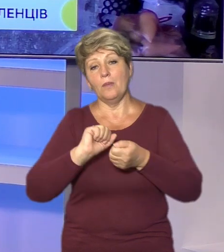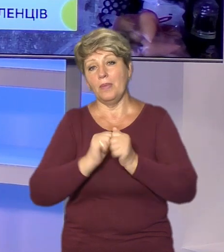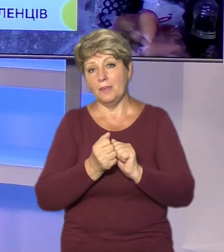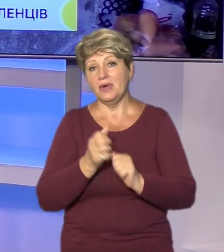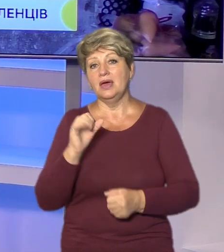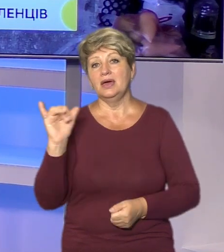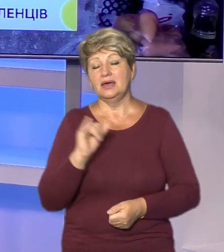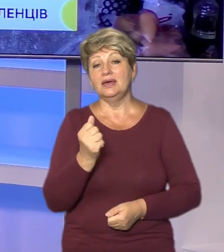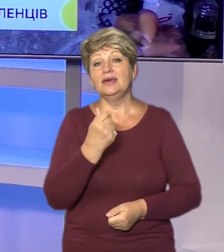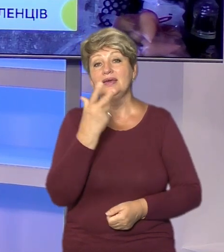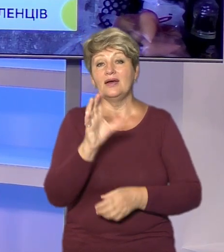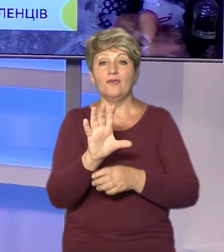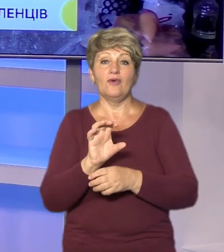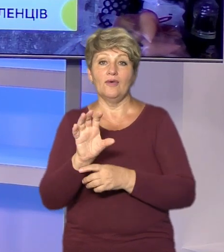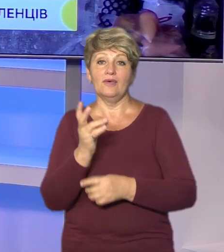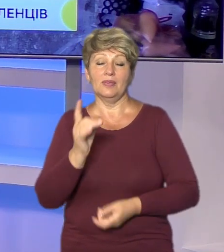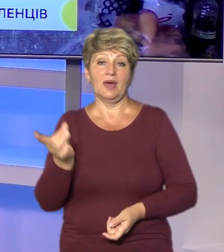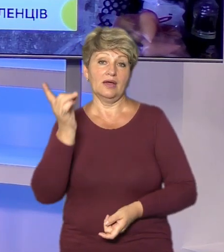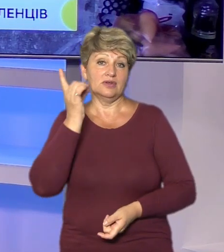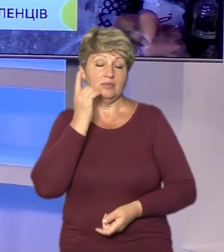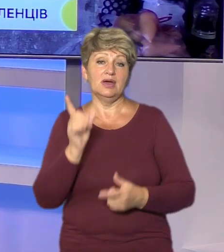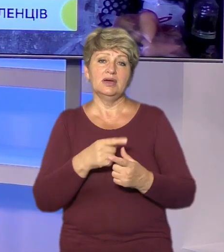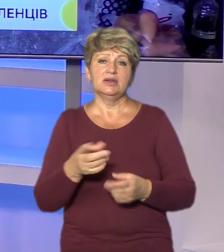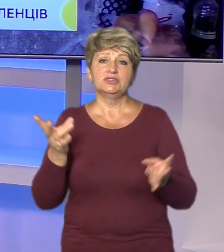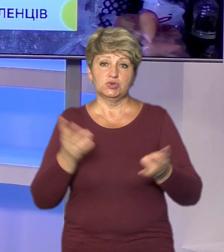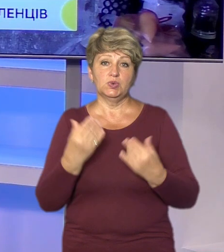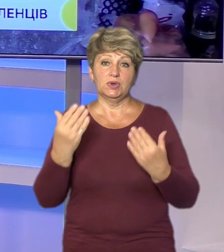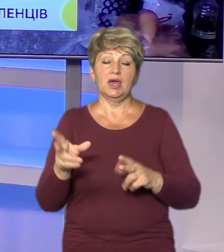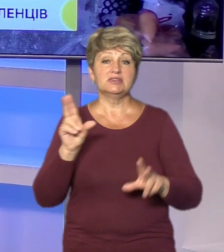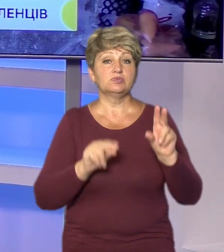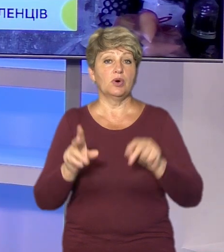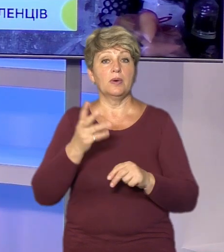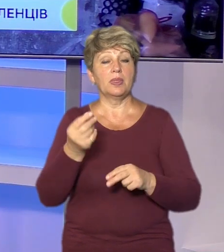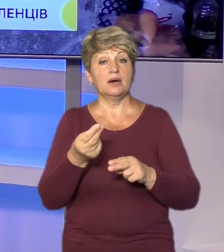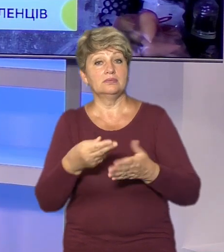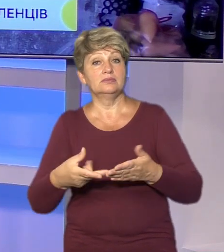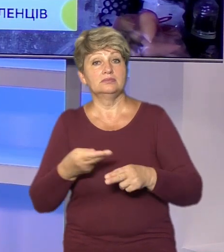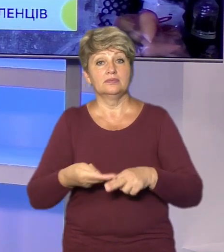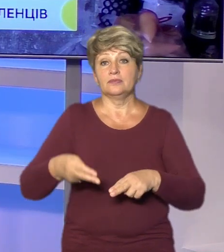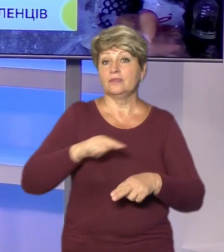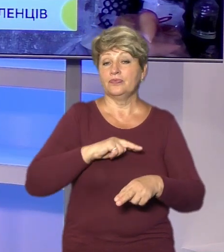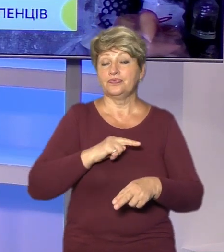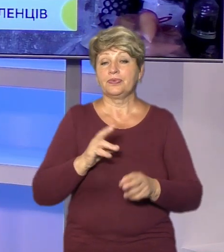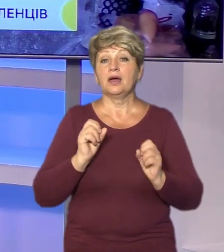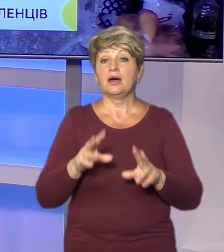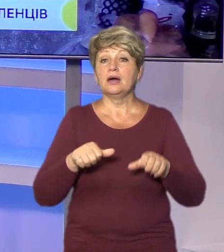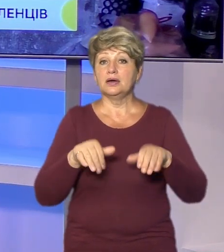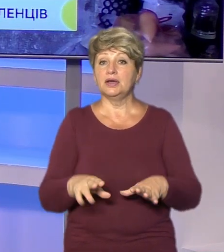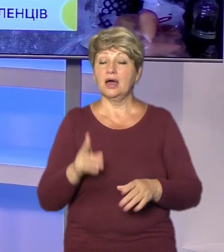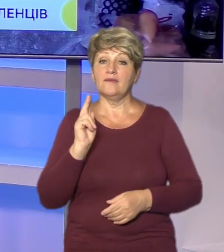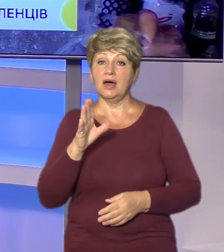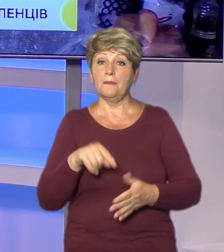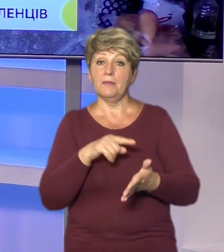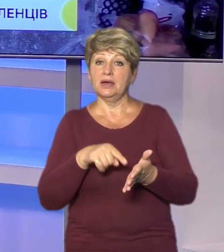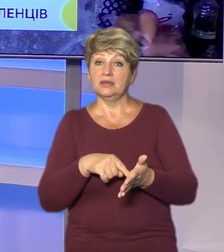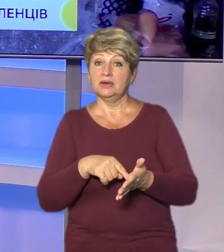кількох світлинах на телефоні. Чи варто їй сподіватися на компенсацію? Та як владнати квартирне питання, з'ясовувала